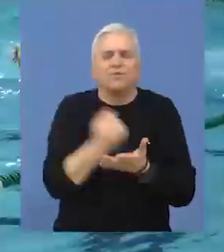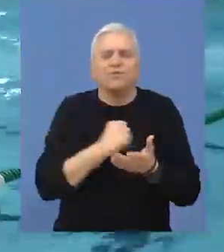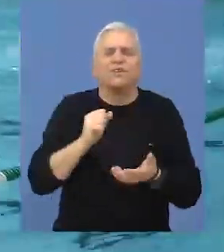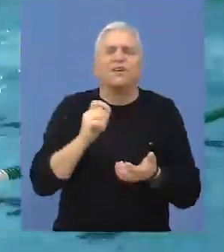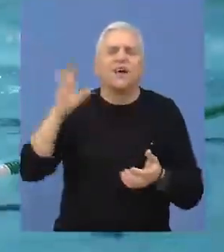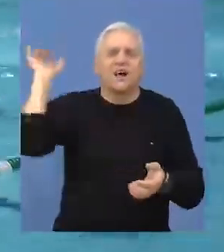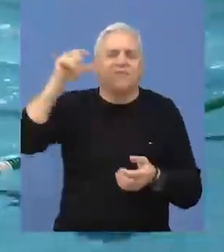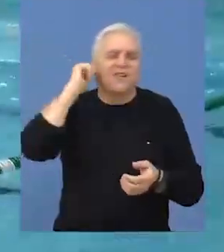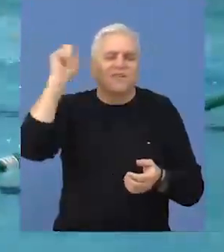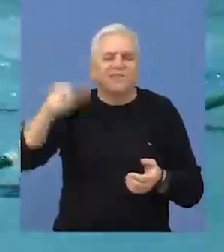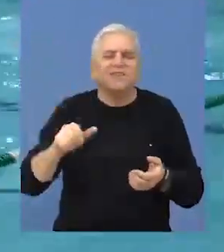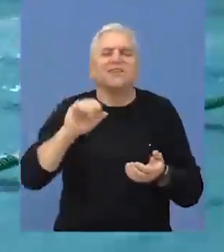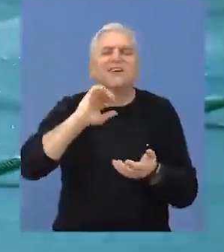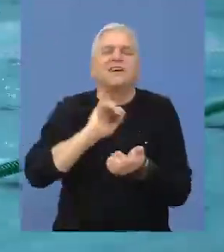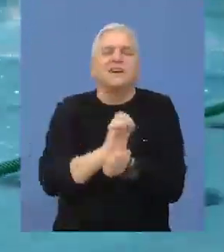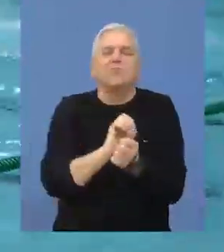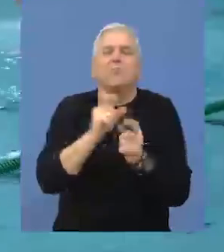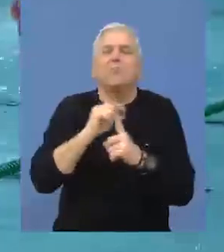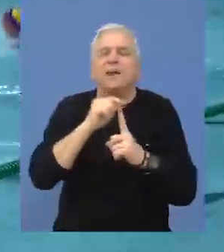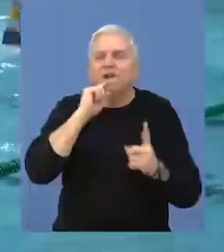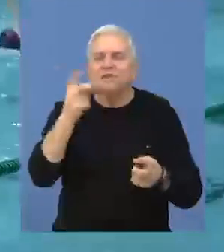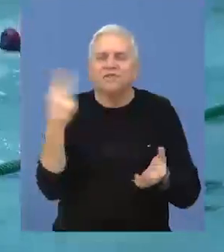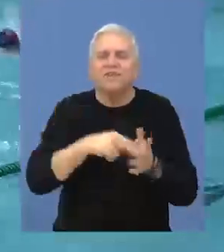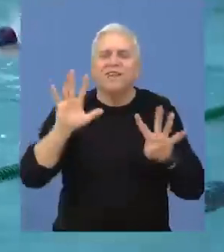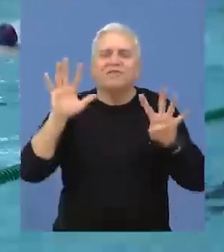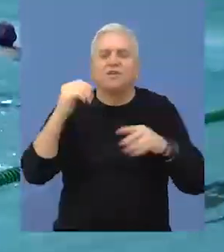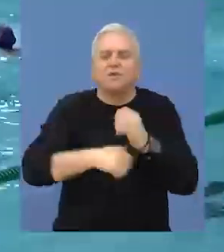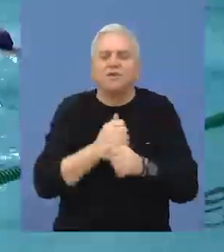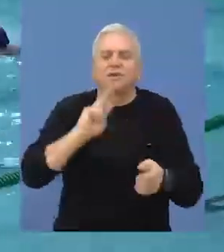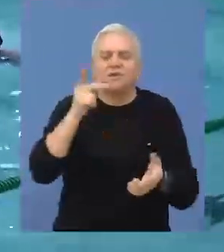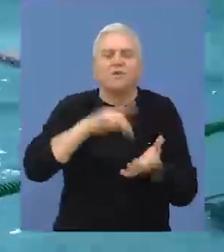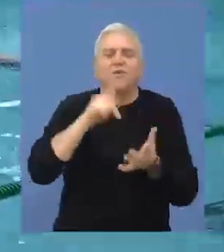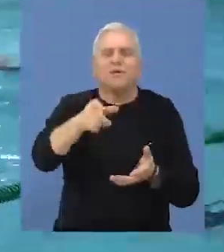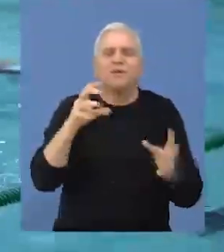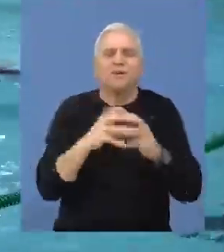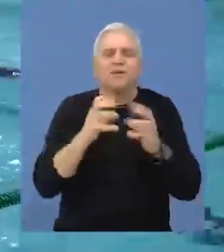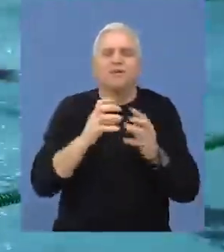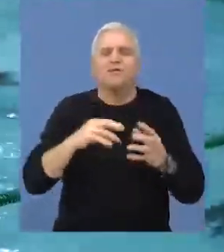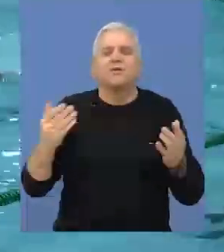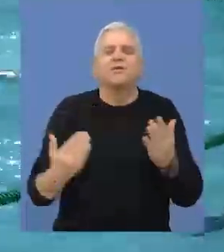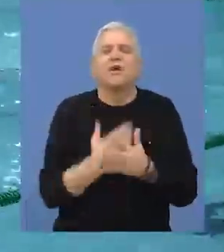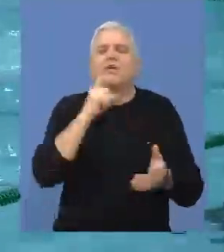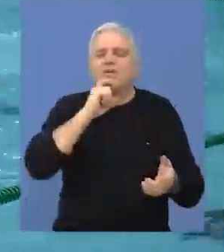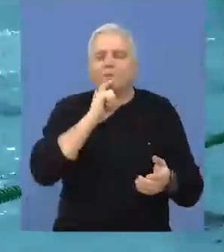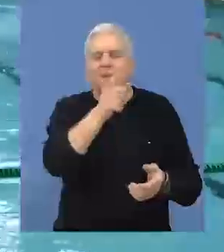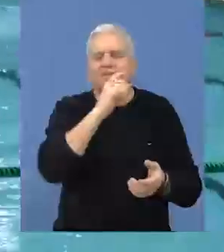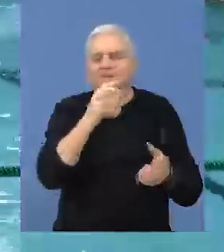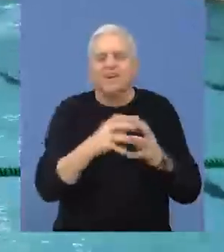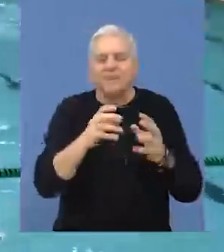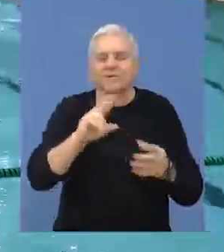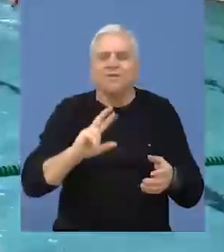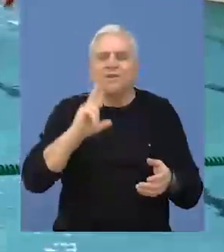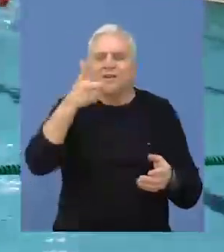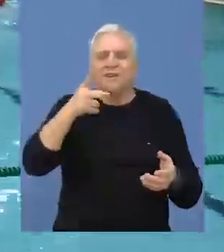prvo mesto izvojevale su vater Poleskinje Panioniosa 2009. godišta, drugo mesto pripalo je ekipi Dunau i